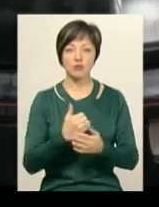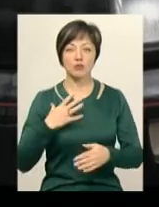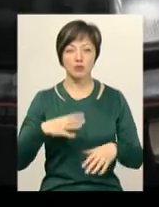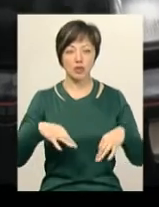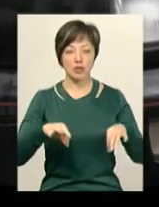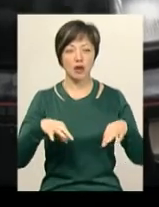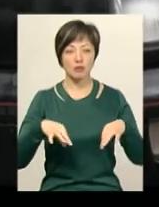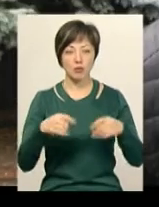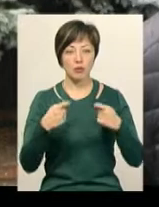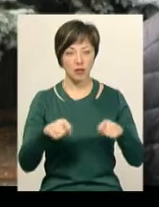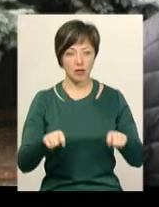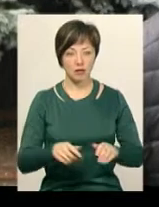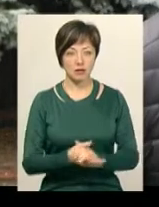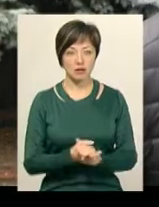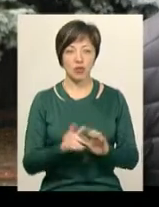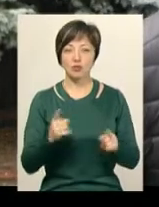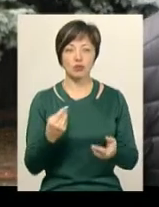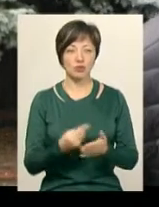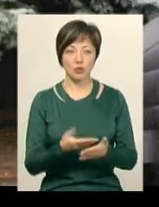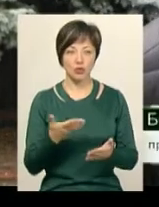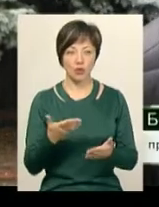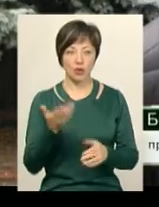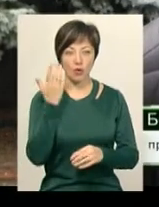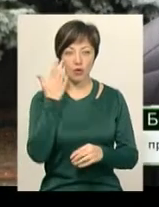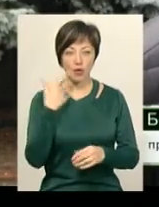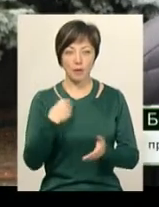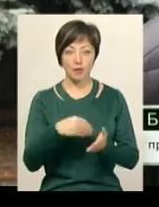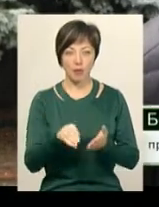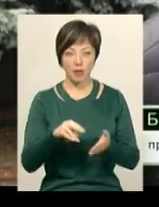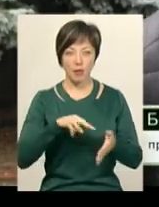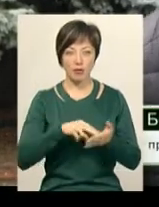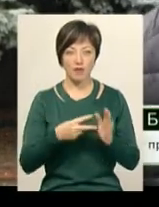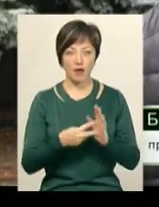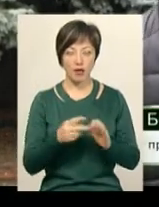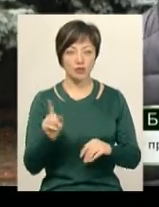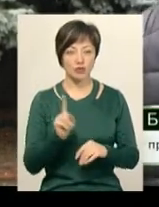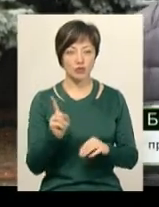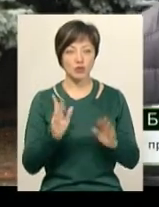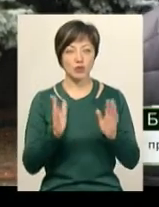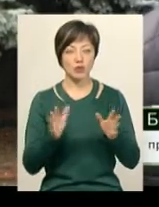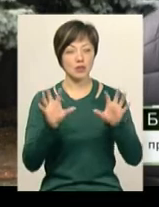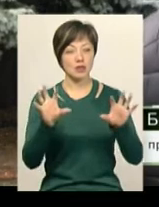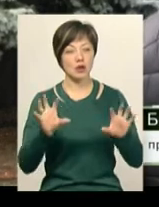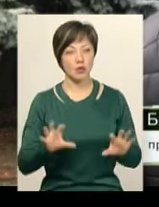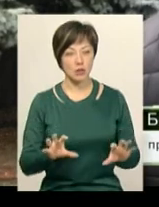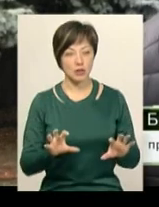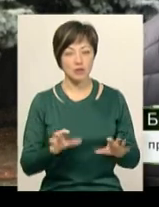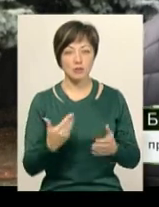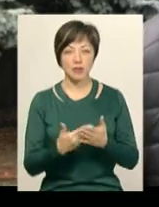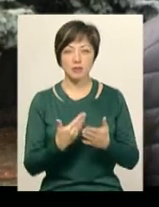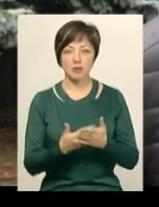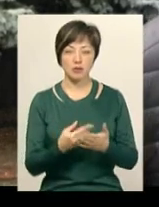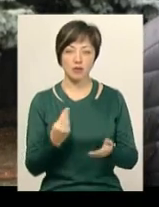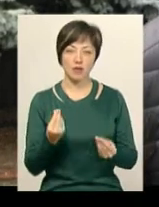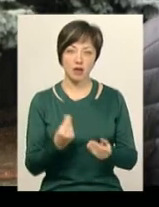транспортний засіб продати. Це дуже дорого. Коли при купівлі планувалося то, що буде закон, який десь приблизно буде